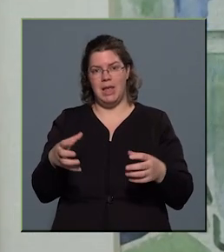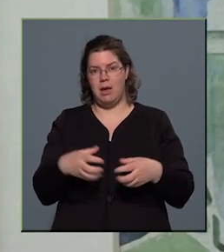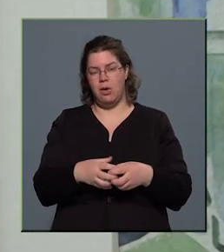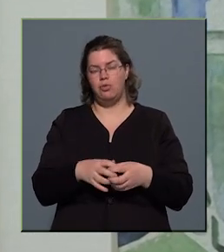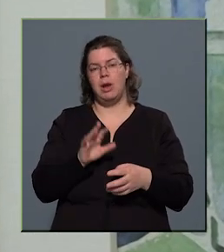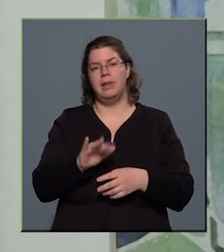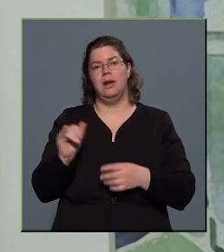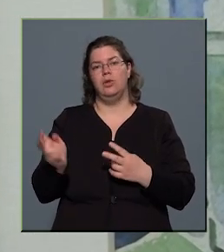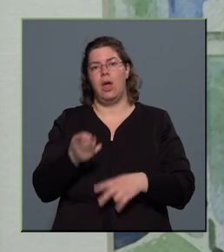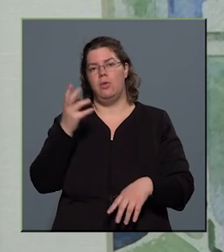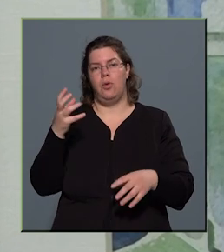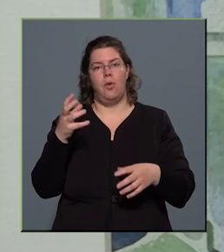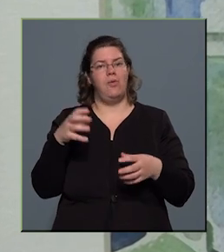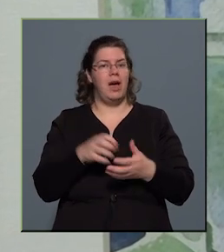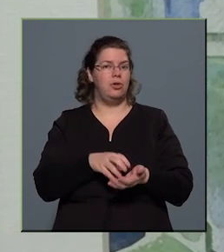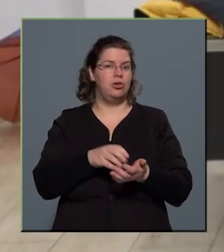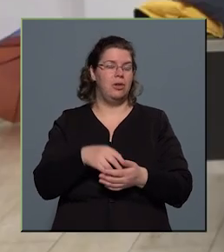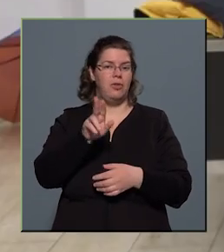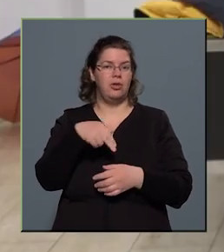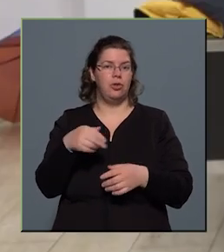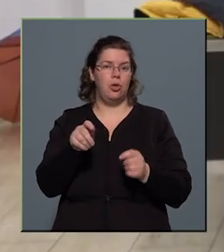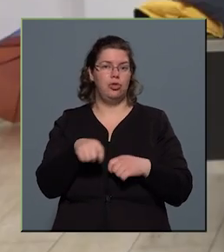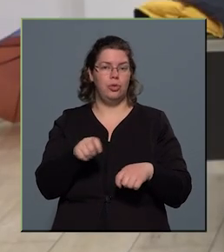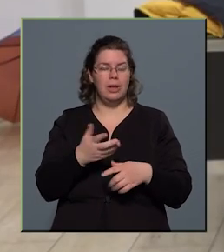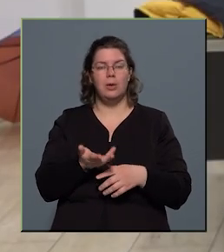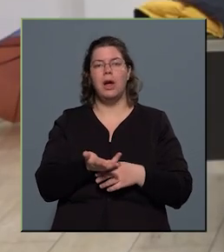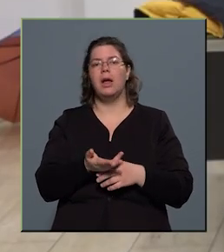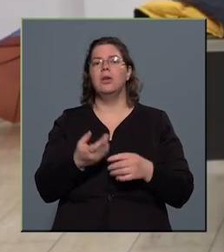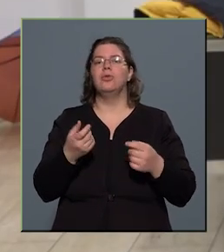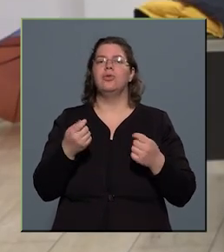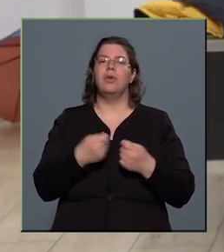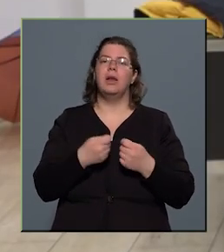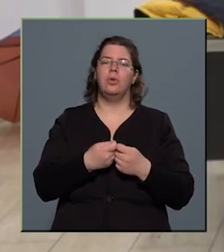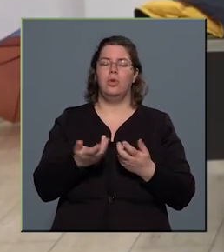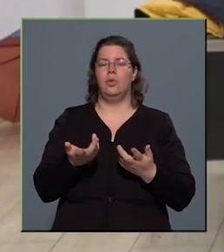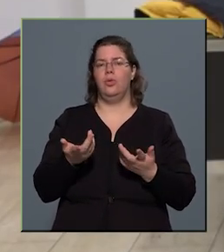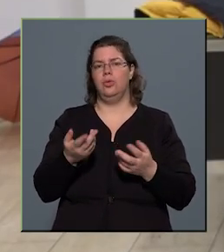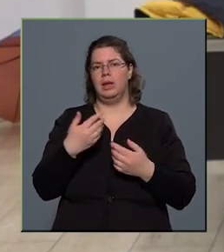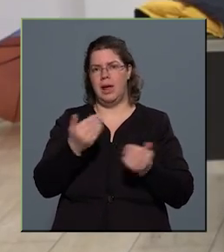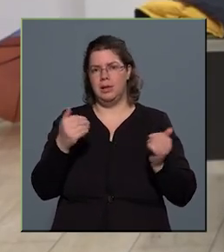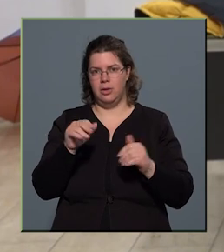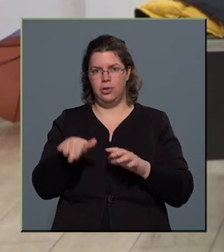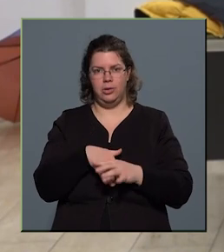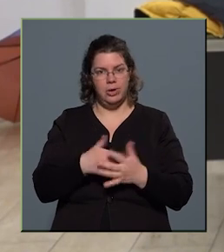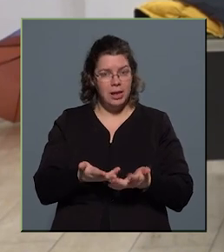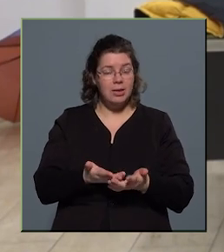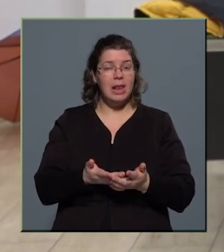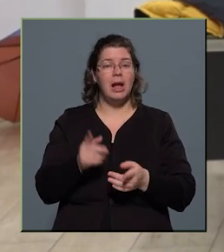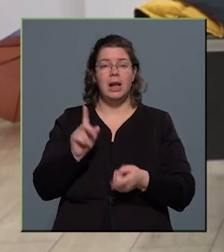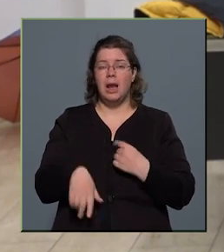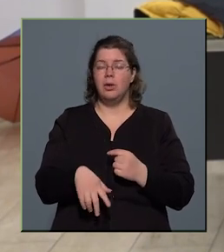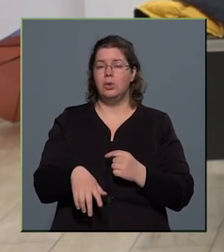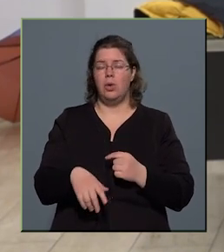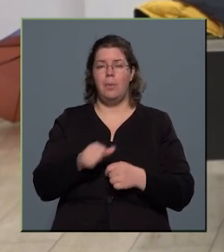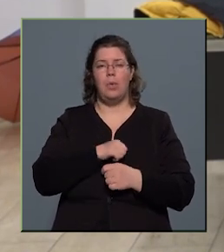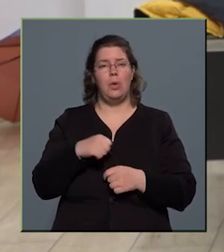a Fővárosi Festőstúdiónak, és velük közös kiállításokon is részt szoktam venni. Tehát most legutóbb onnan